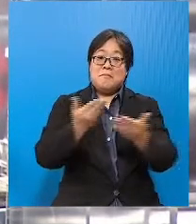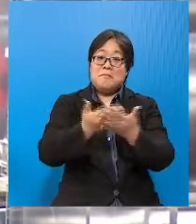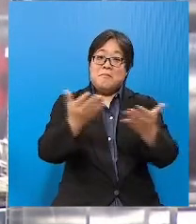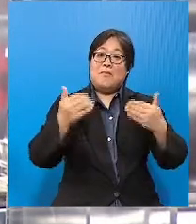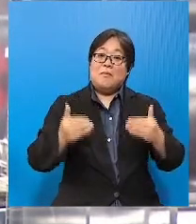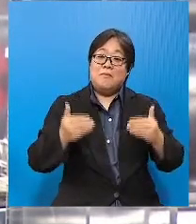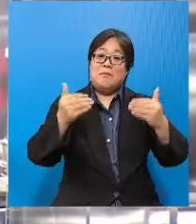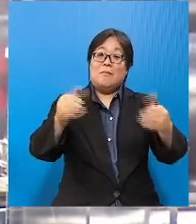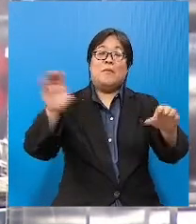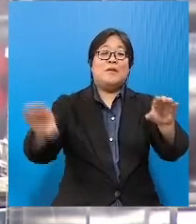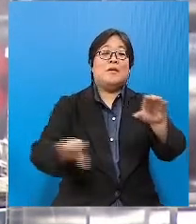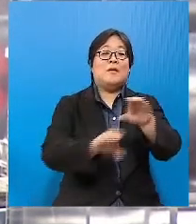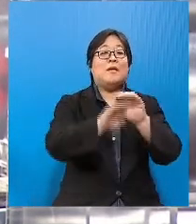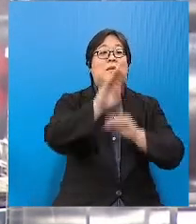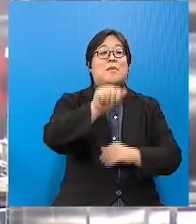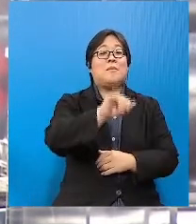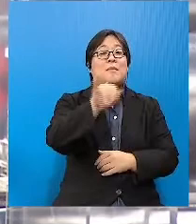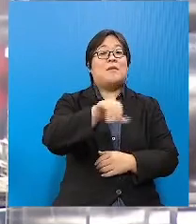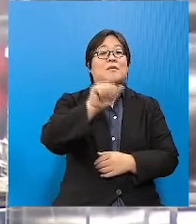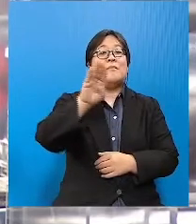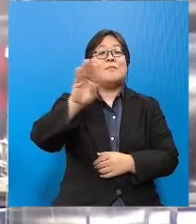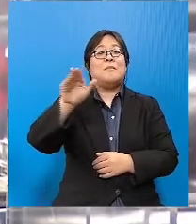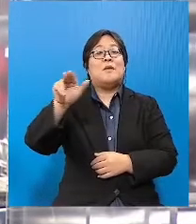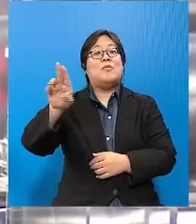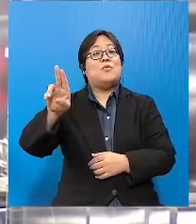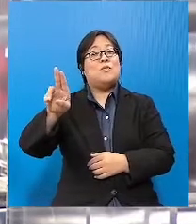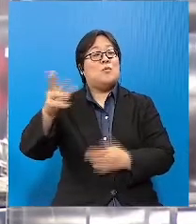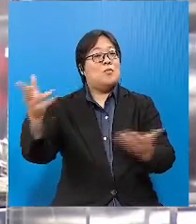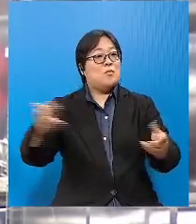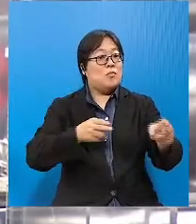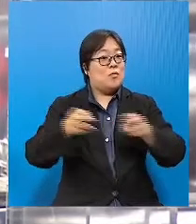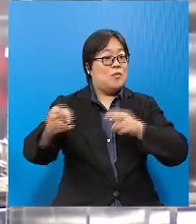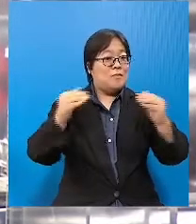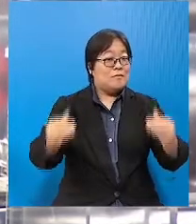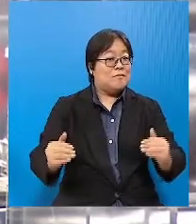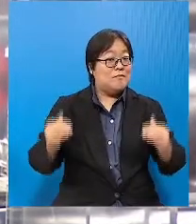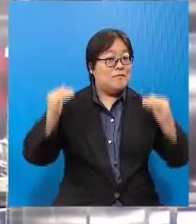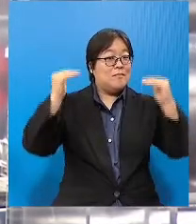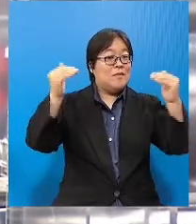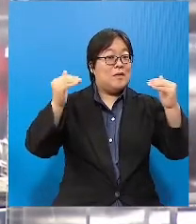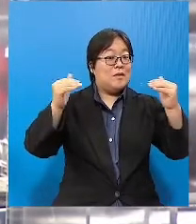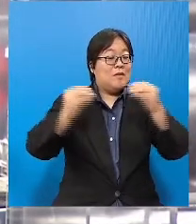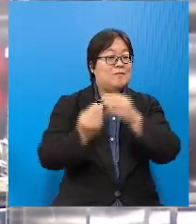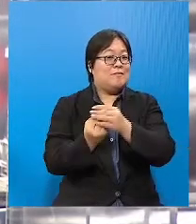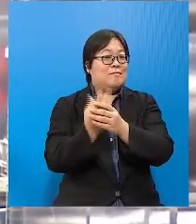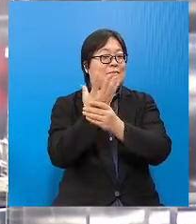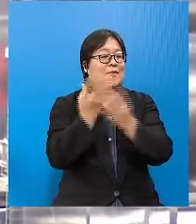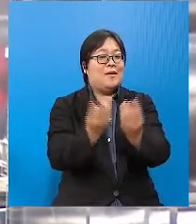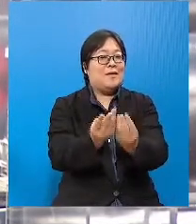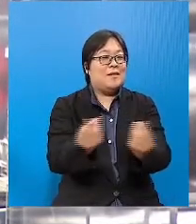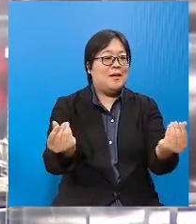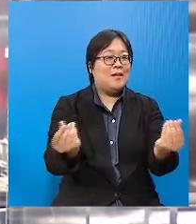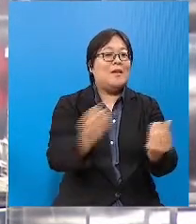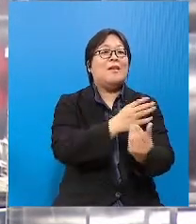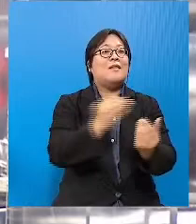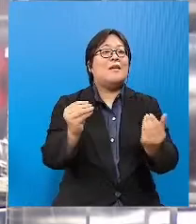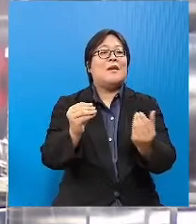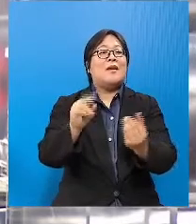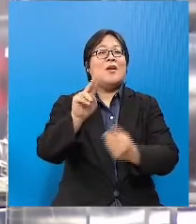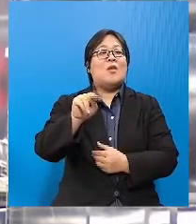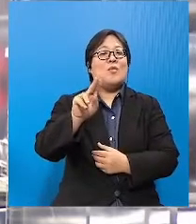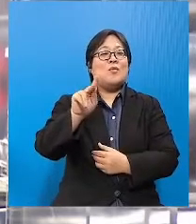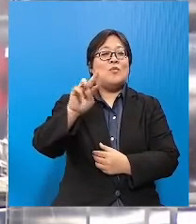subsidi baja bio ini dalam usaha untuk meningkatkan kesuburan tanah dan nutrin